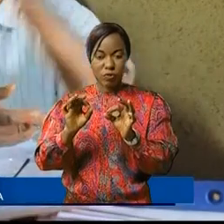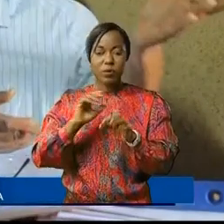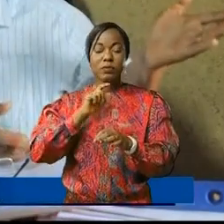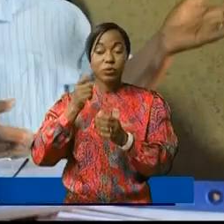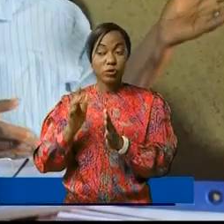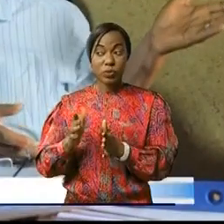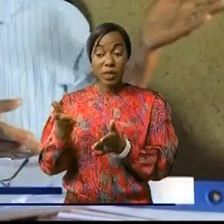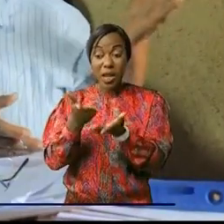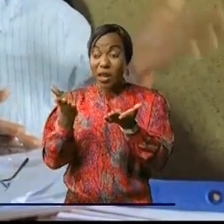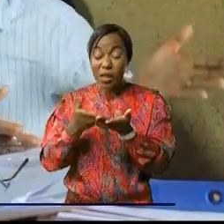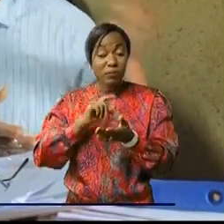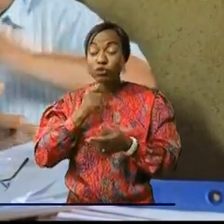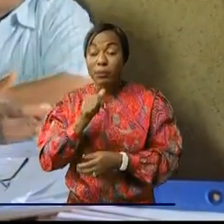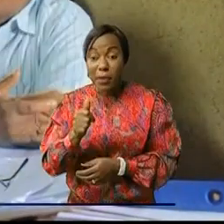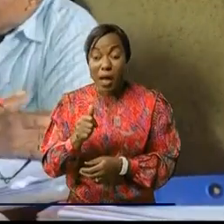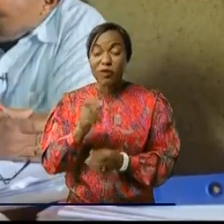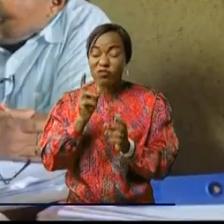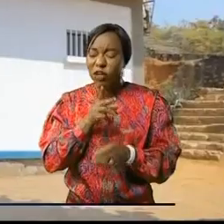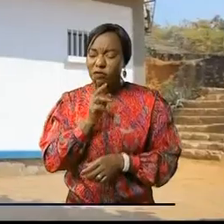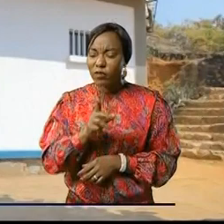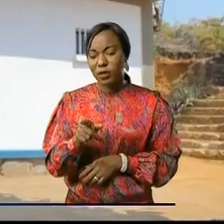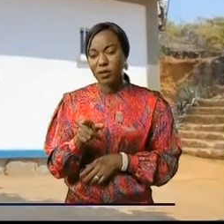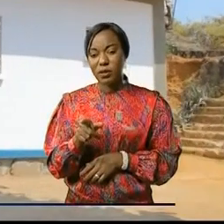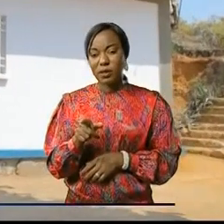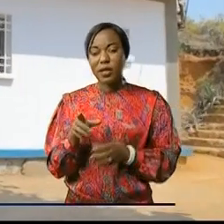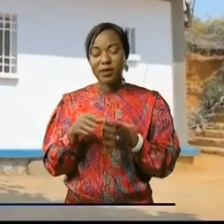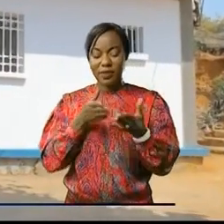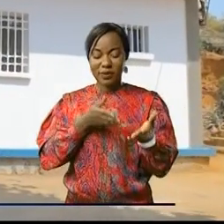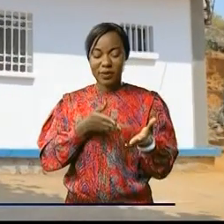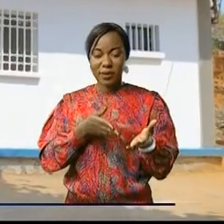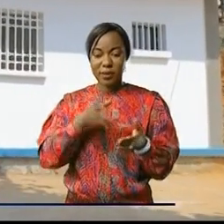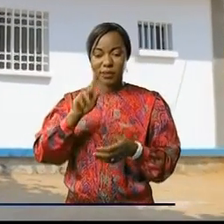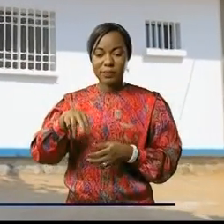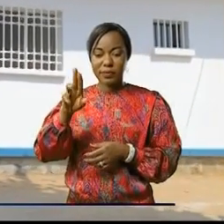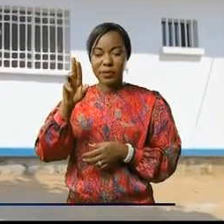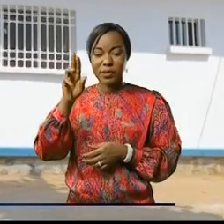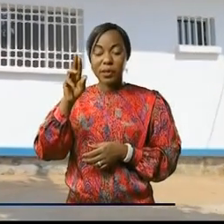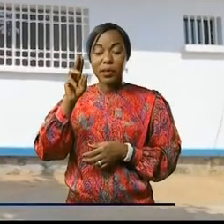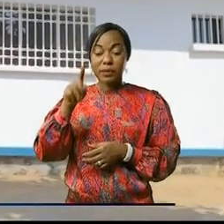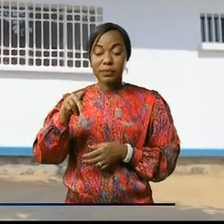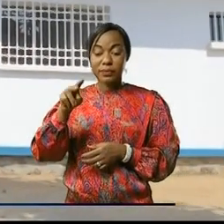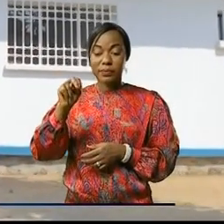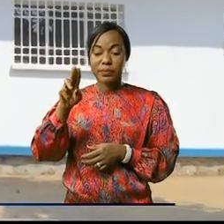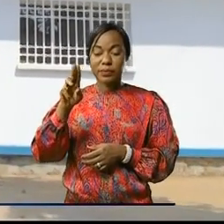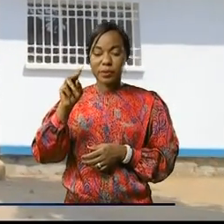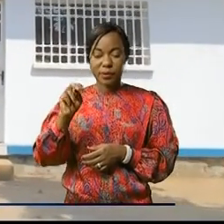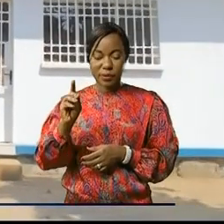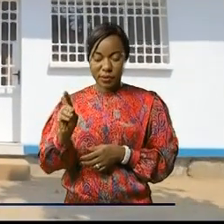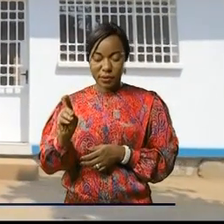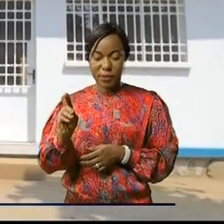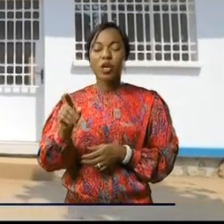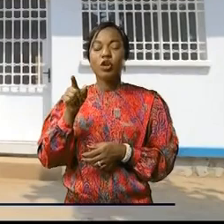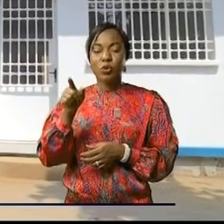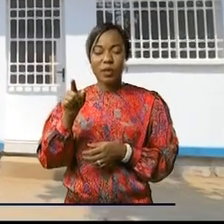ce n pas une prison. En fait, ce n pas une prison. Avec le détenu d'aujourd'hui, le directeur de la prison Balboma Bernard